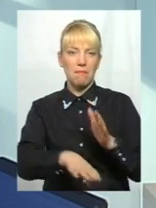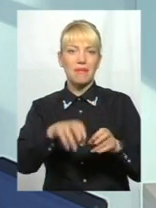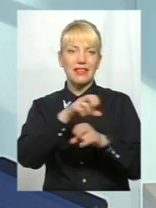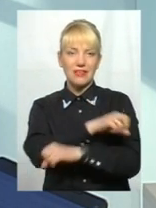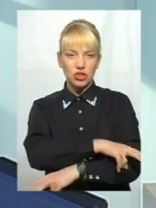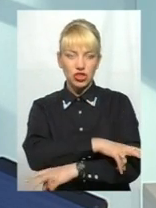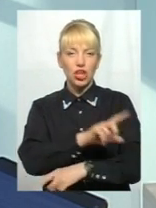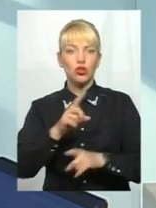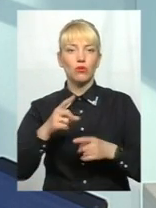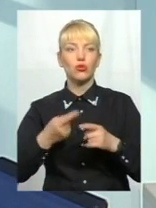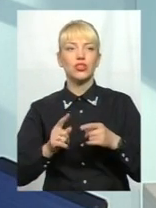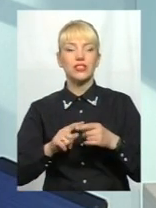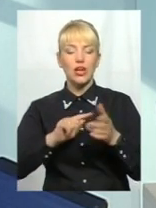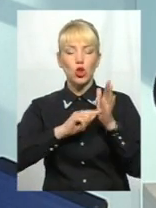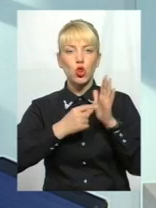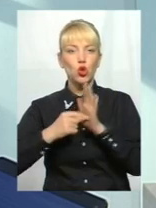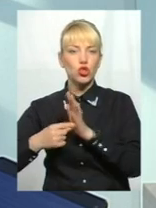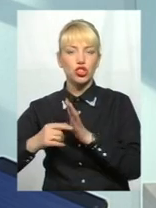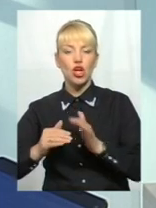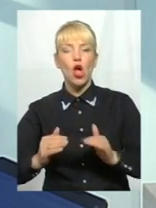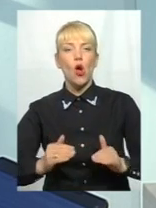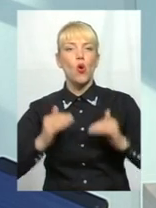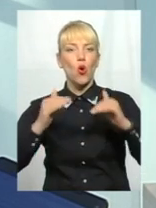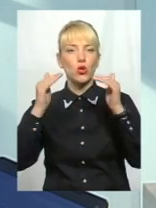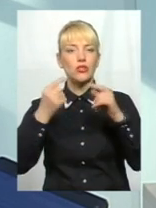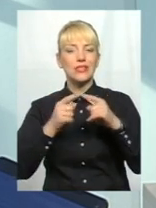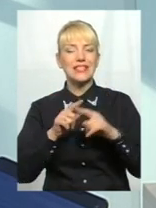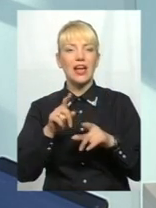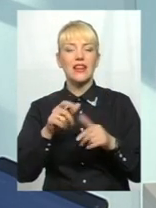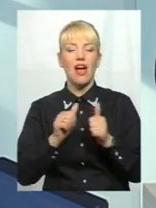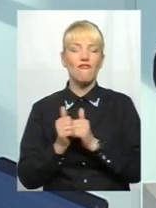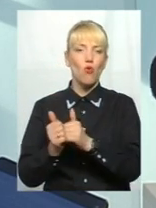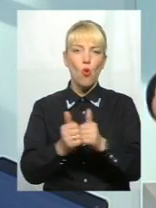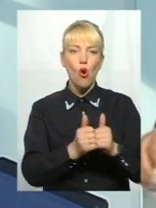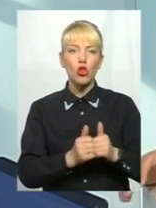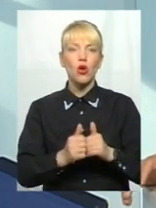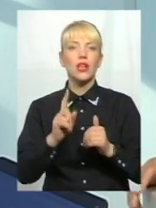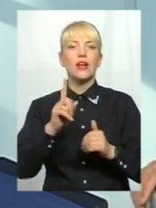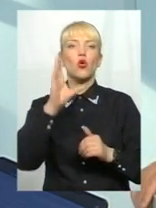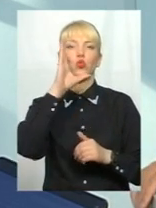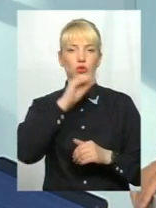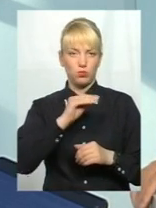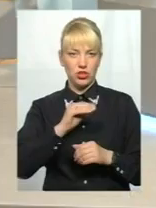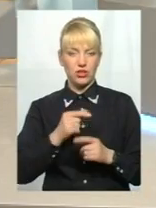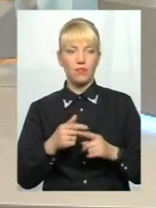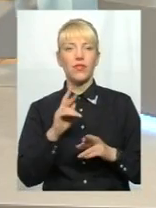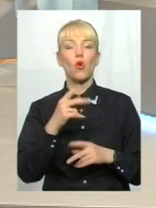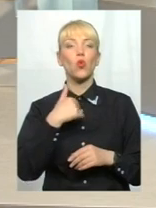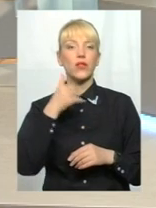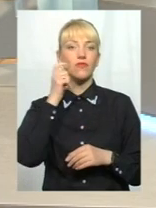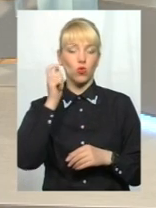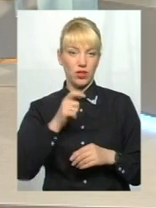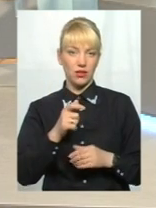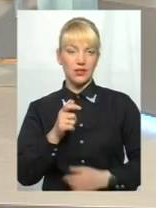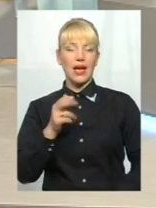тому що зазвичай оці точки росту – це навколо успішних громад, або містечок. Тобто вийшло так, що як у нас в країні, що